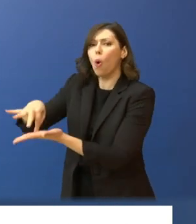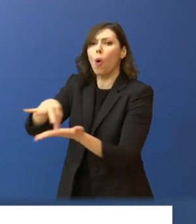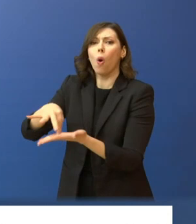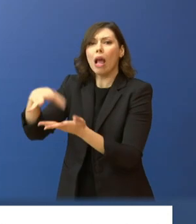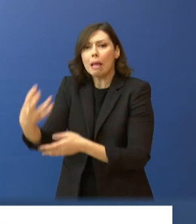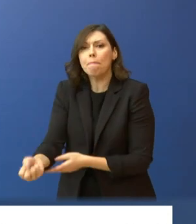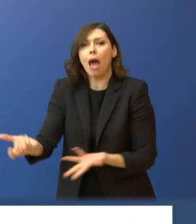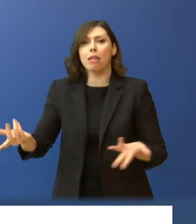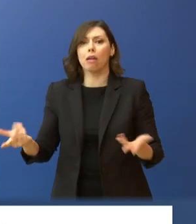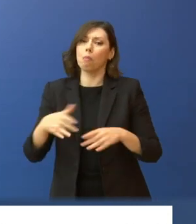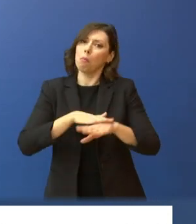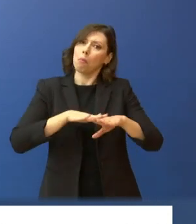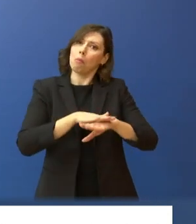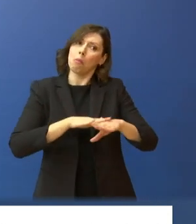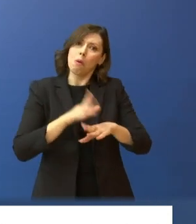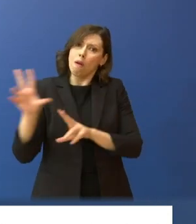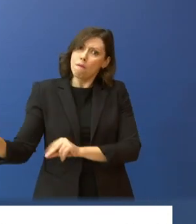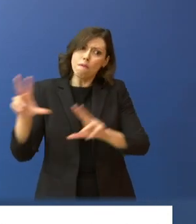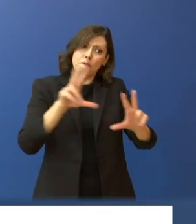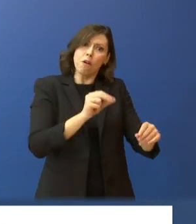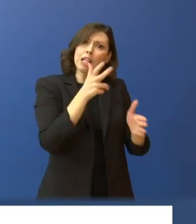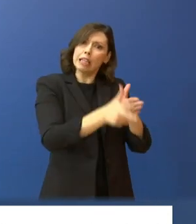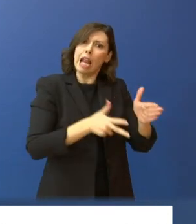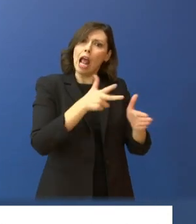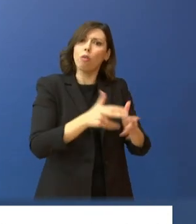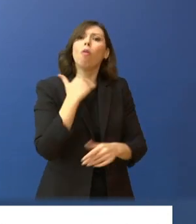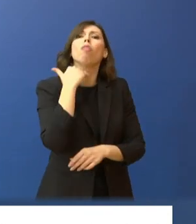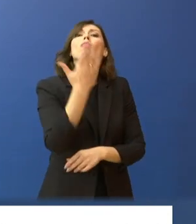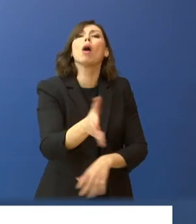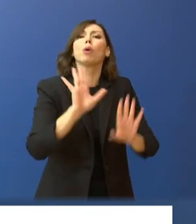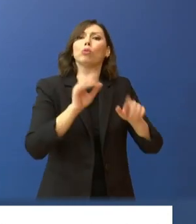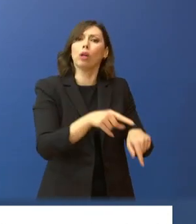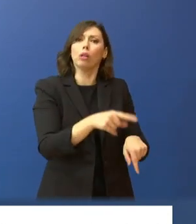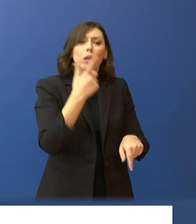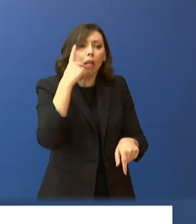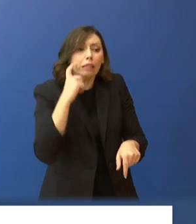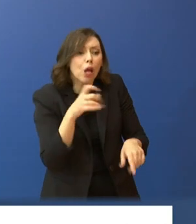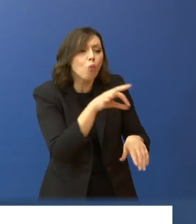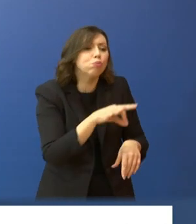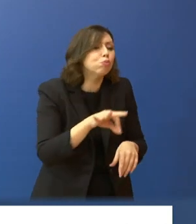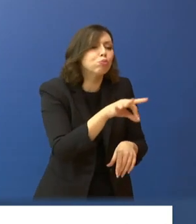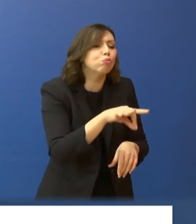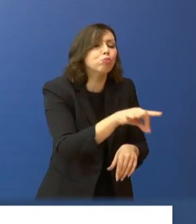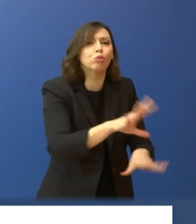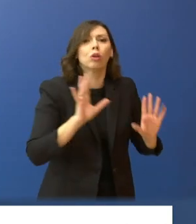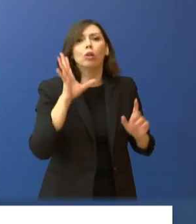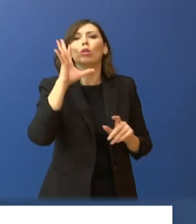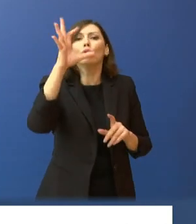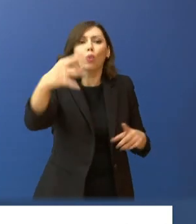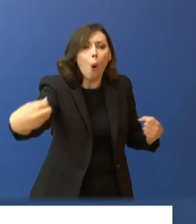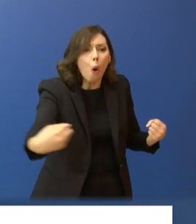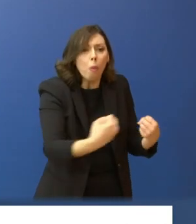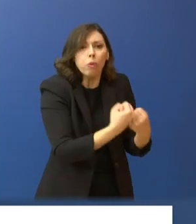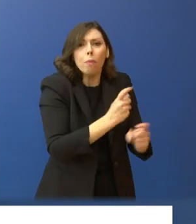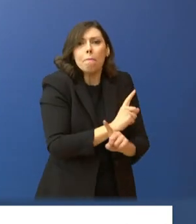τέτοια υποδομή στο σειδηρόδρομο, τόσο ώστε να αποφεύγονται ανάλογες τραγωδίες. Δηλαδή πόσο δύσκολο είναι να